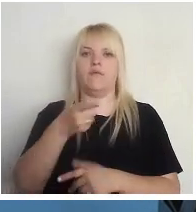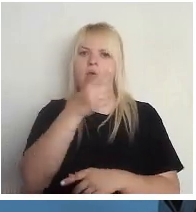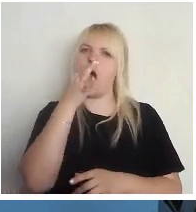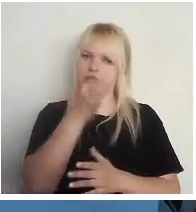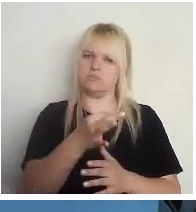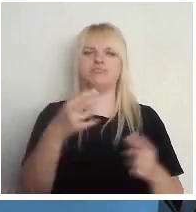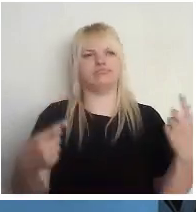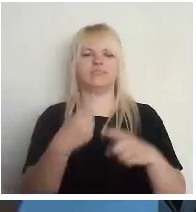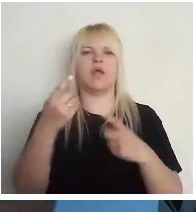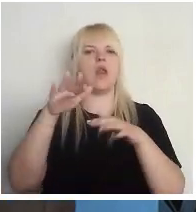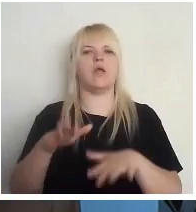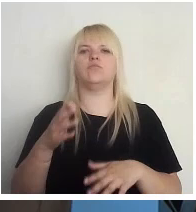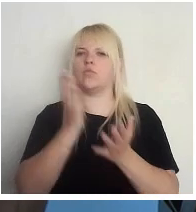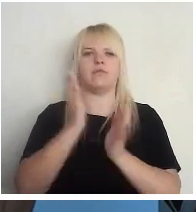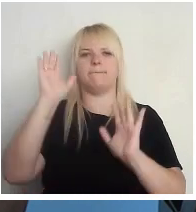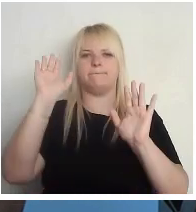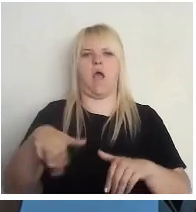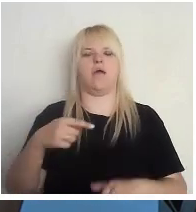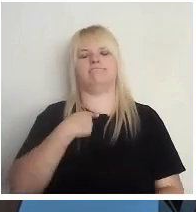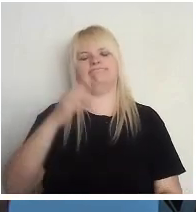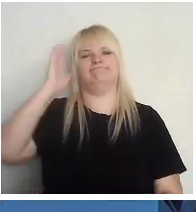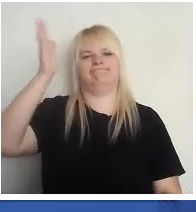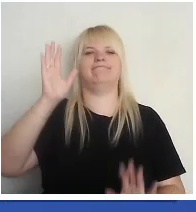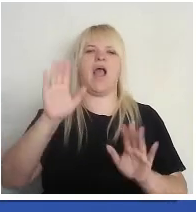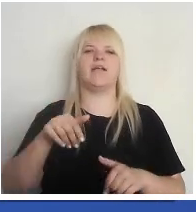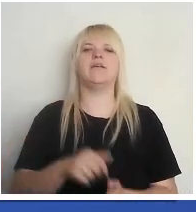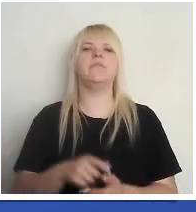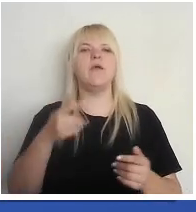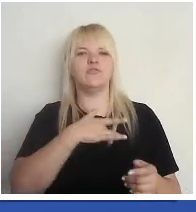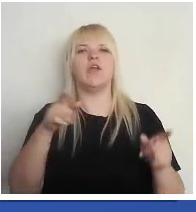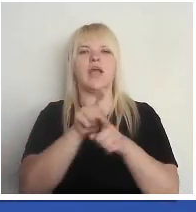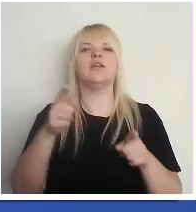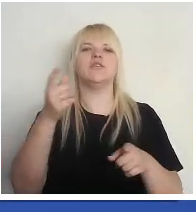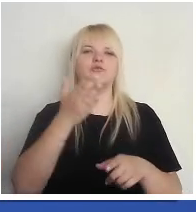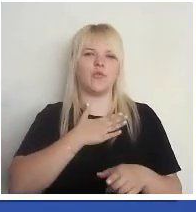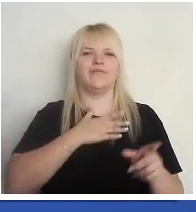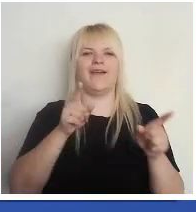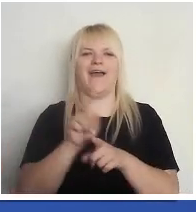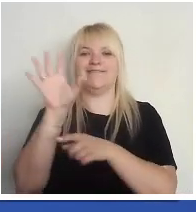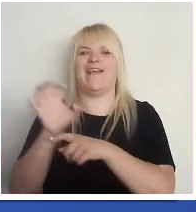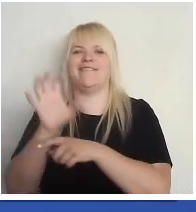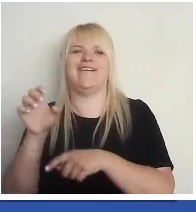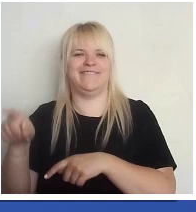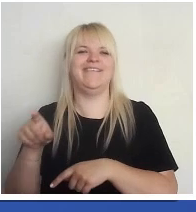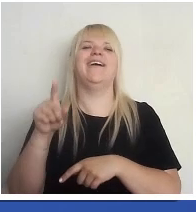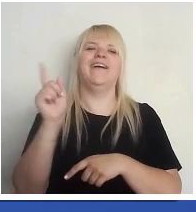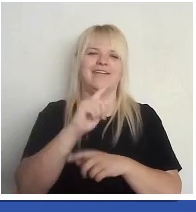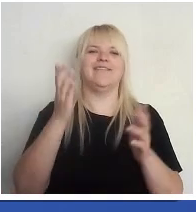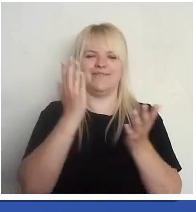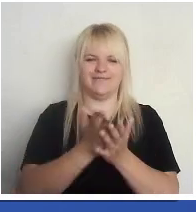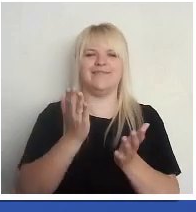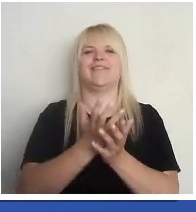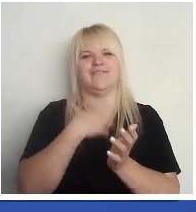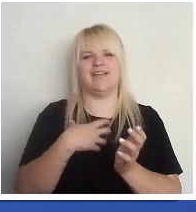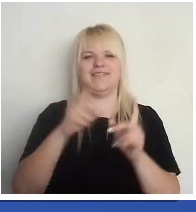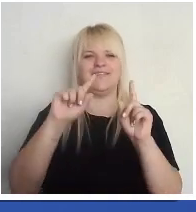viennozīmīgi par. Man liekas, ka suņi arī tam visam tiek piebalso līdzi, ka tā ir noteikti derīga lieta.